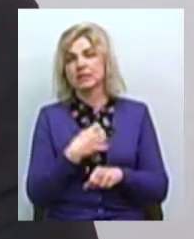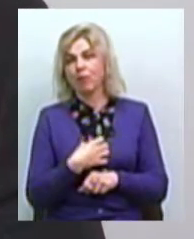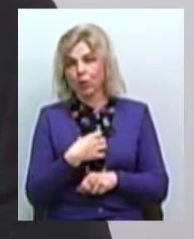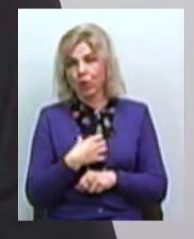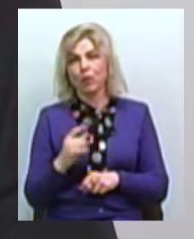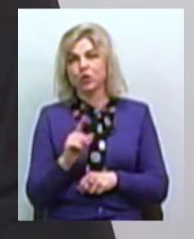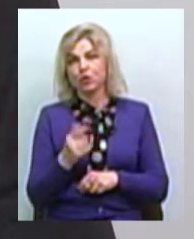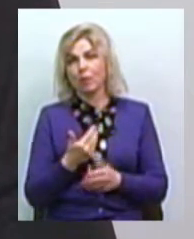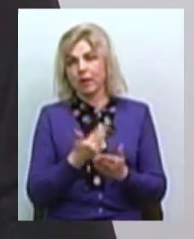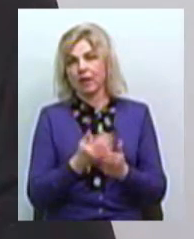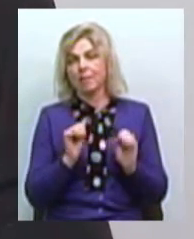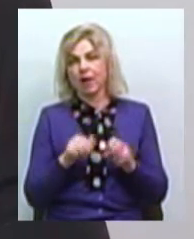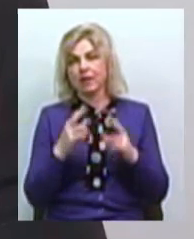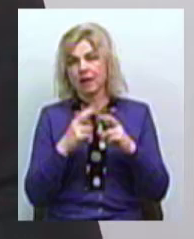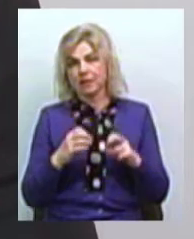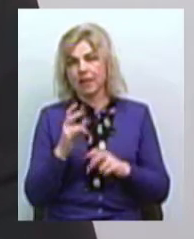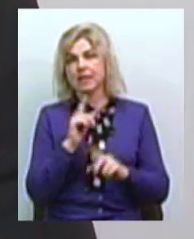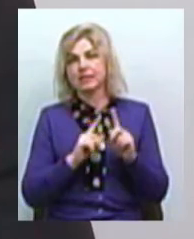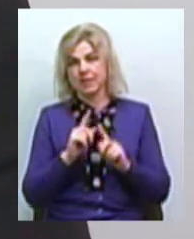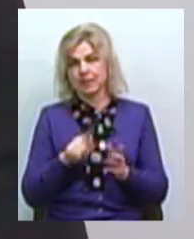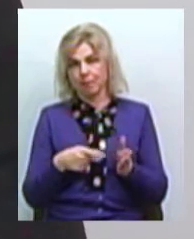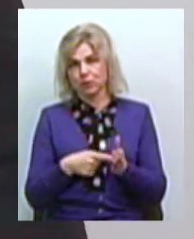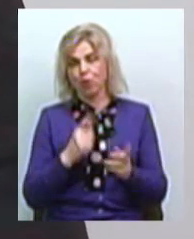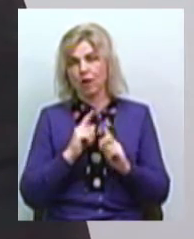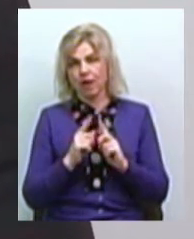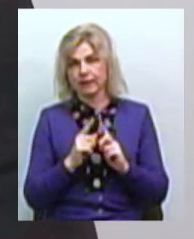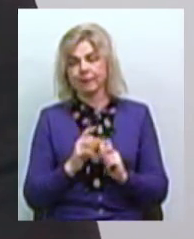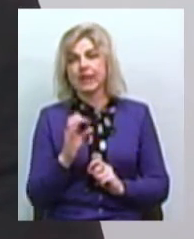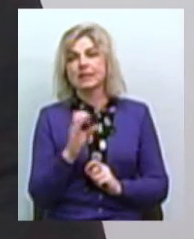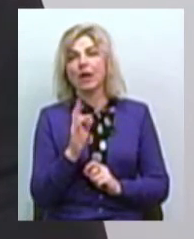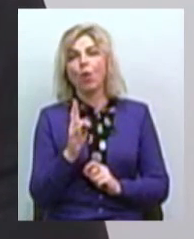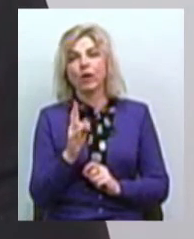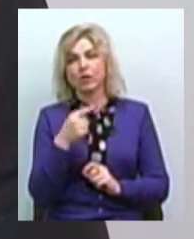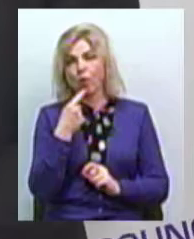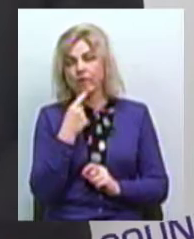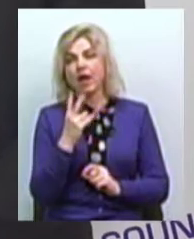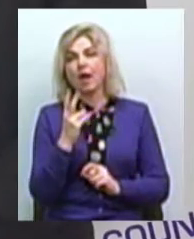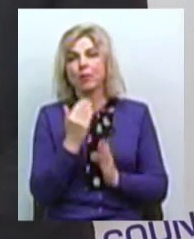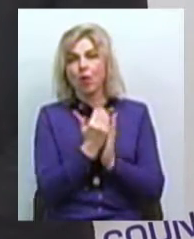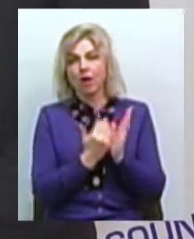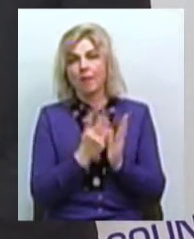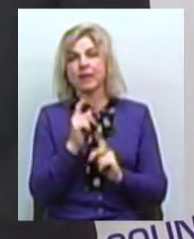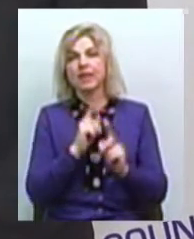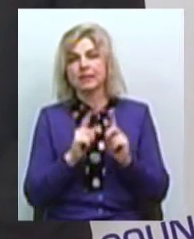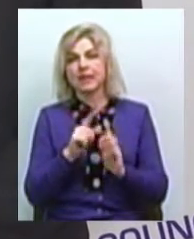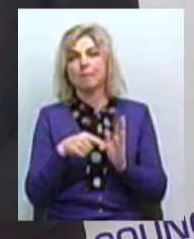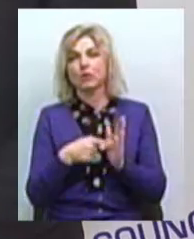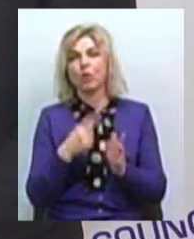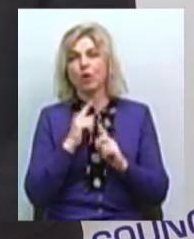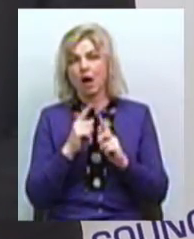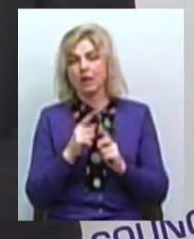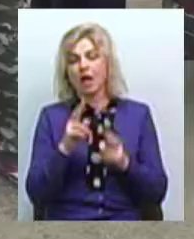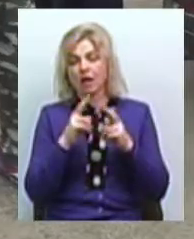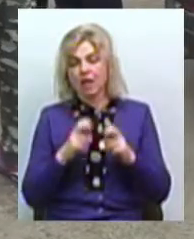могли розглянути на сесії міської ради. Сергій Коренєв говорить, програму на сесії Миколаївської міської ради розглянуть до кінця